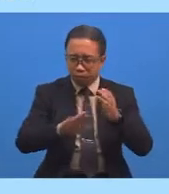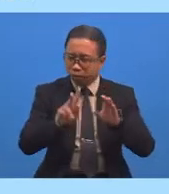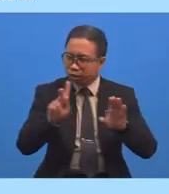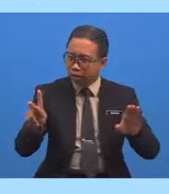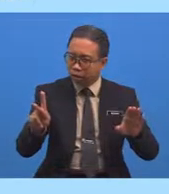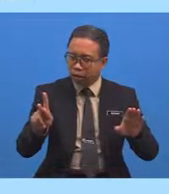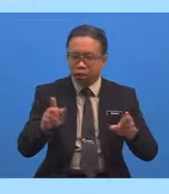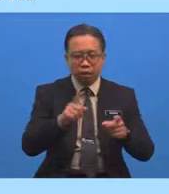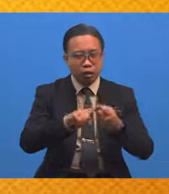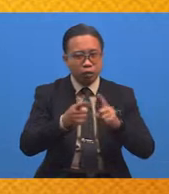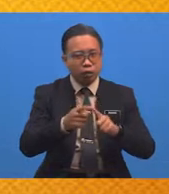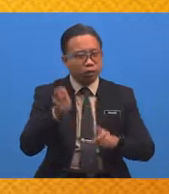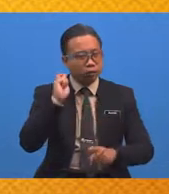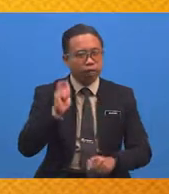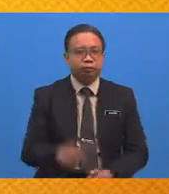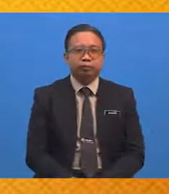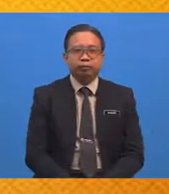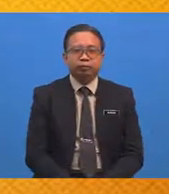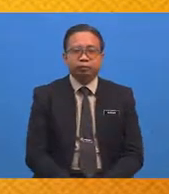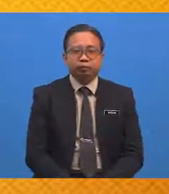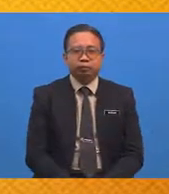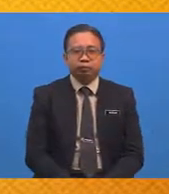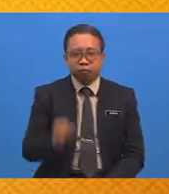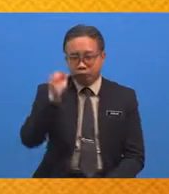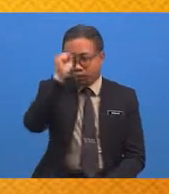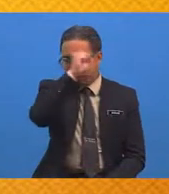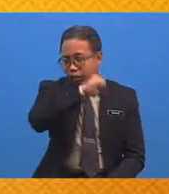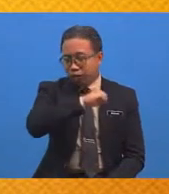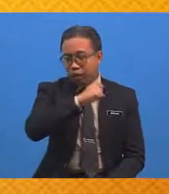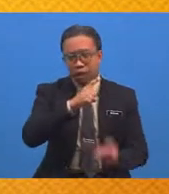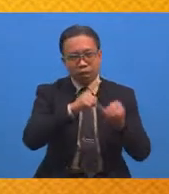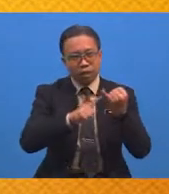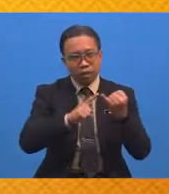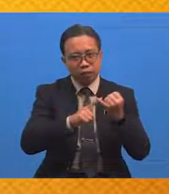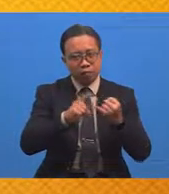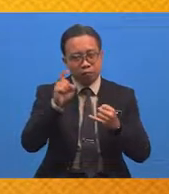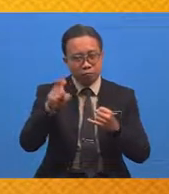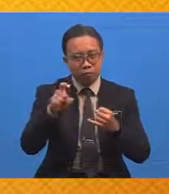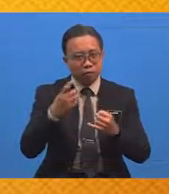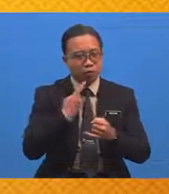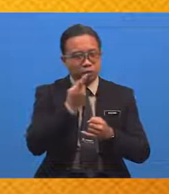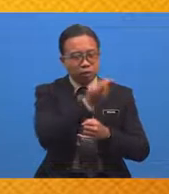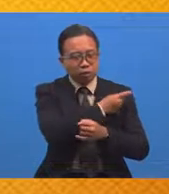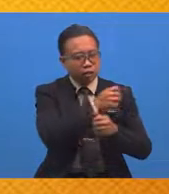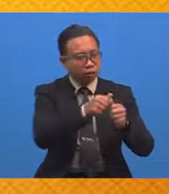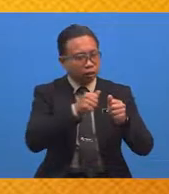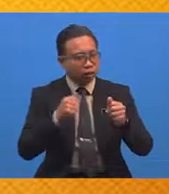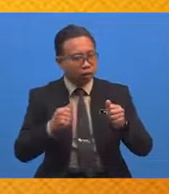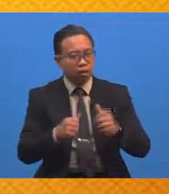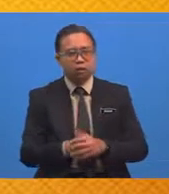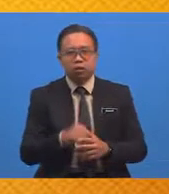Rakan Tadi Dan Sifat Yang Terakhir Yang Perlu Kita Hindari